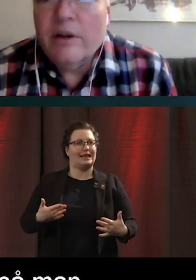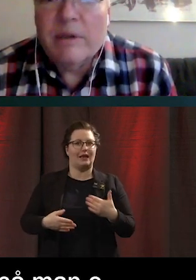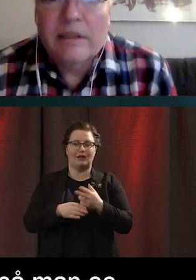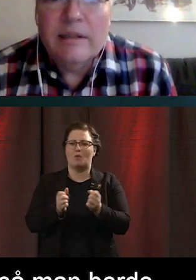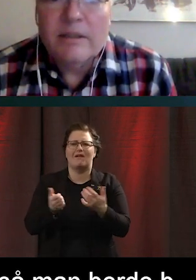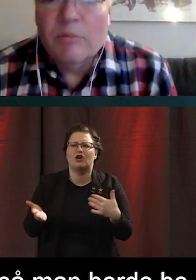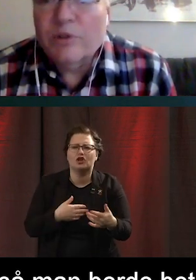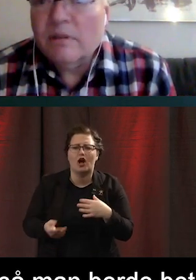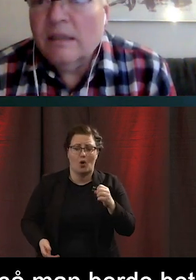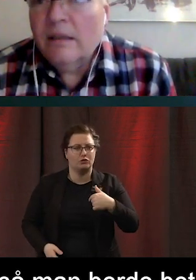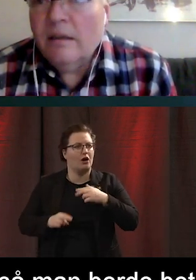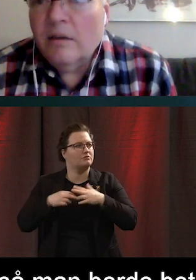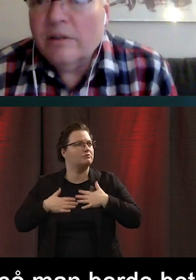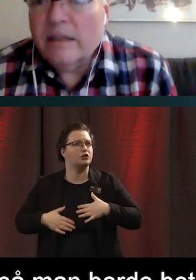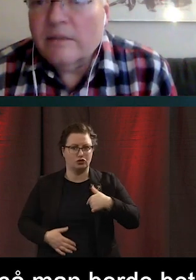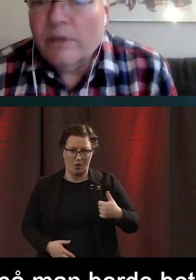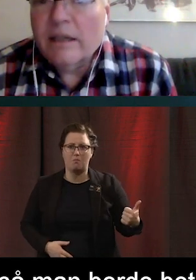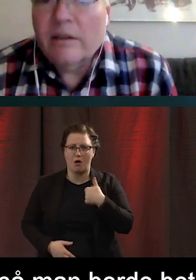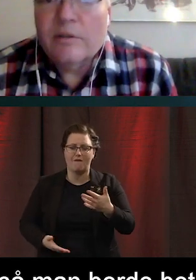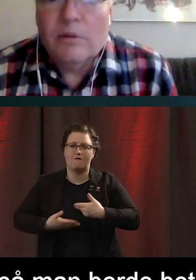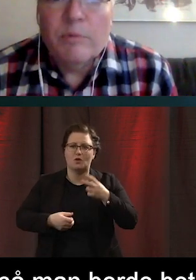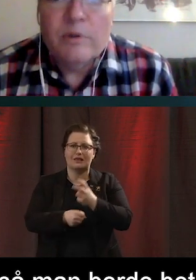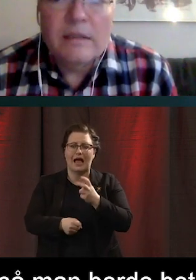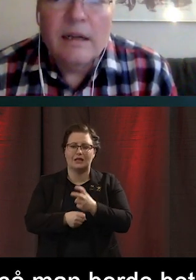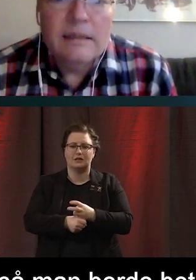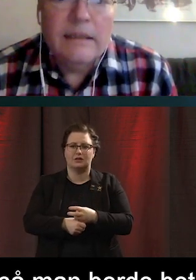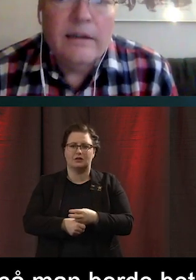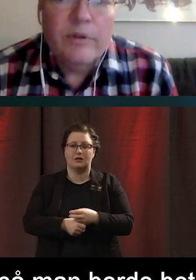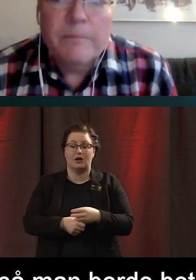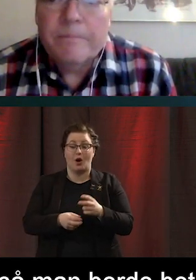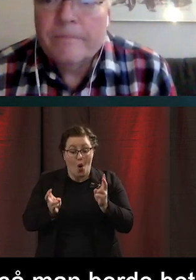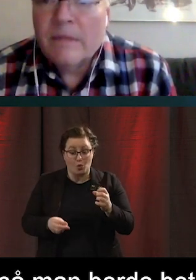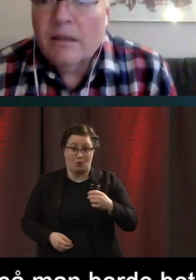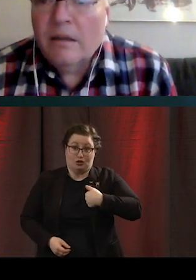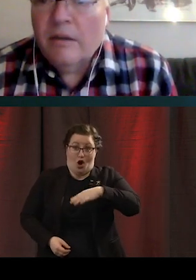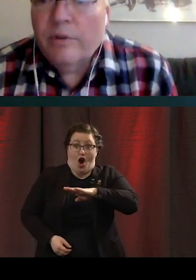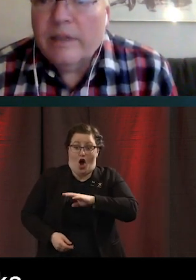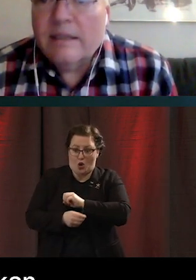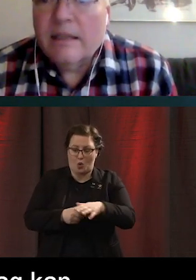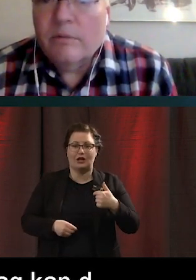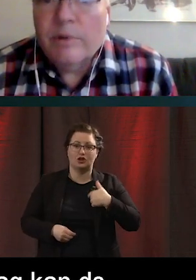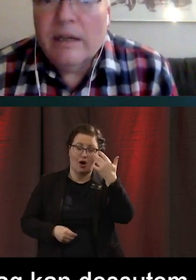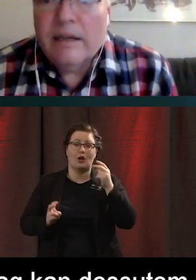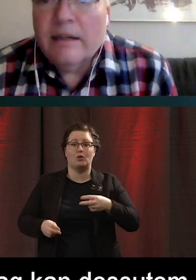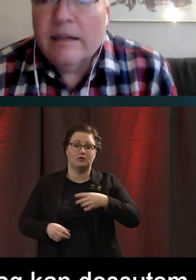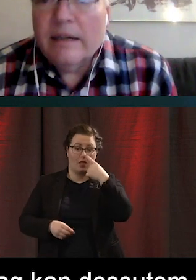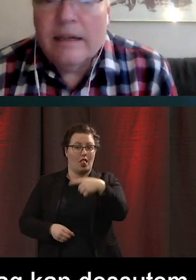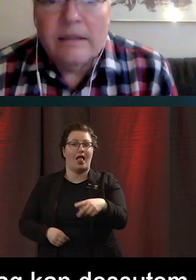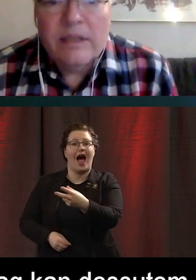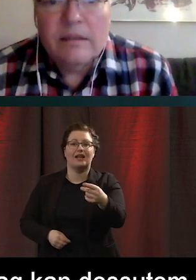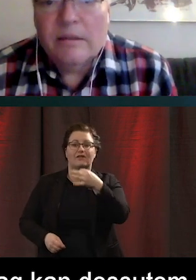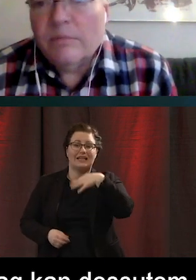ska jag göra om jag känner att jag måste ha ett test. Och jag kan ju dessutom utsätta andra för risk. Och nu är det